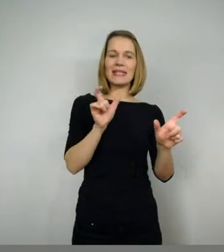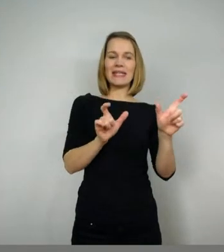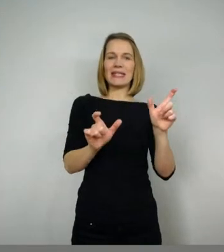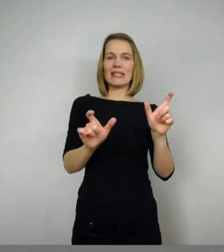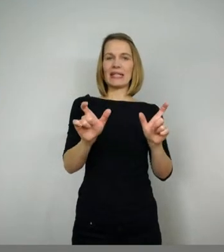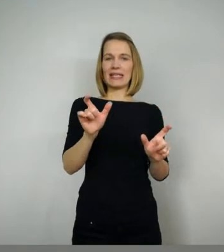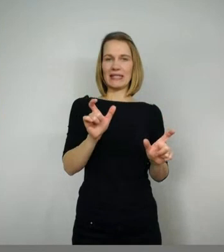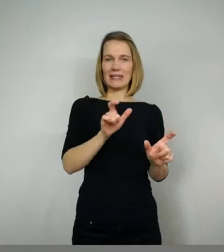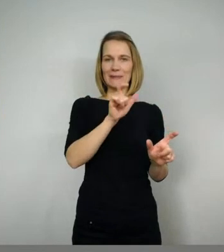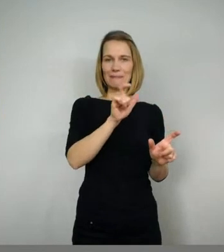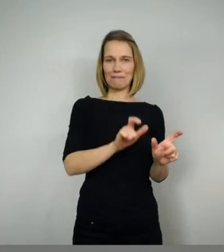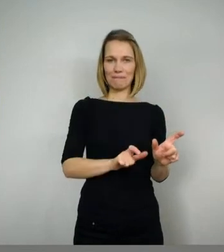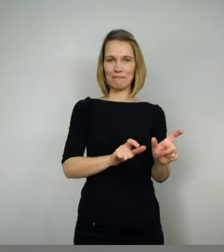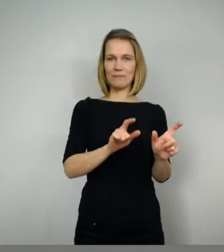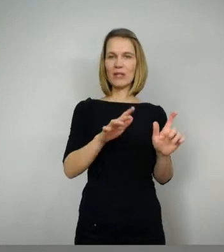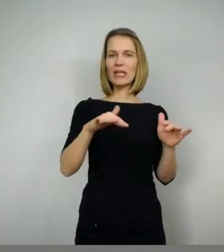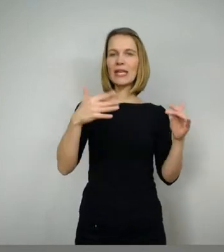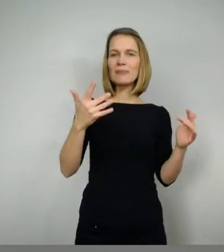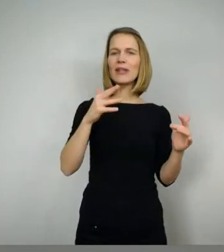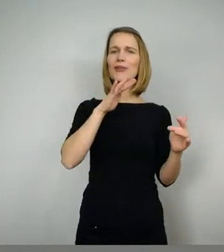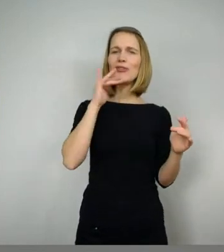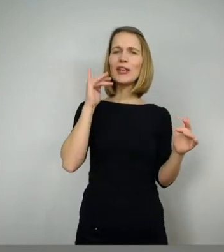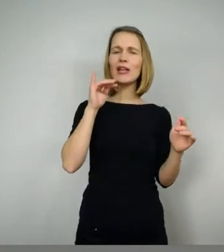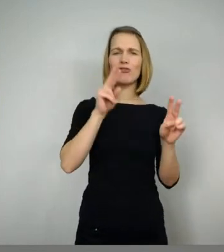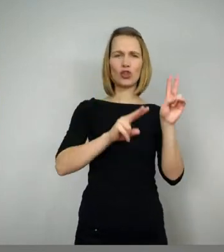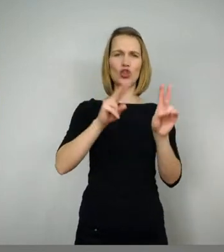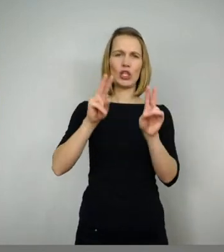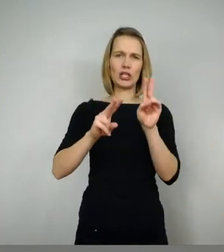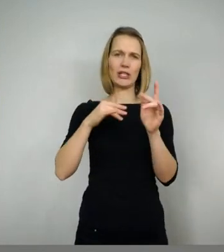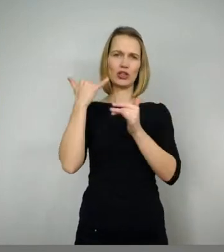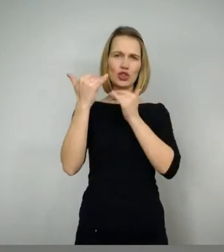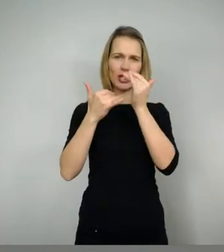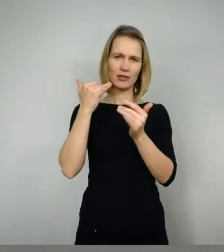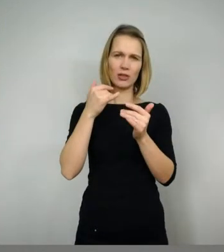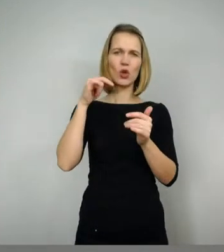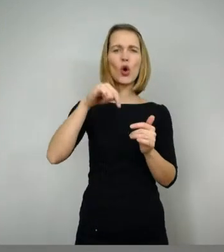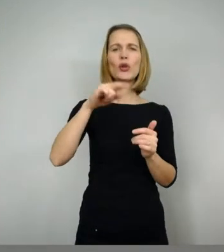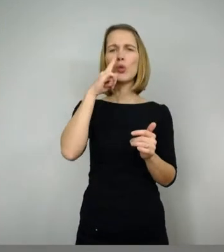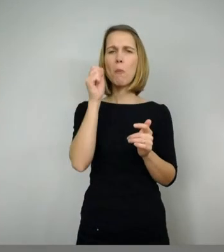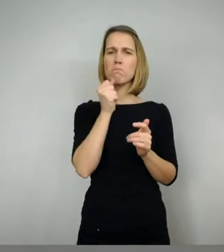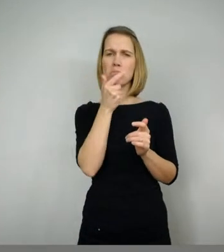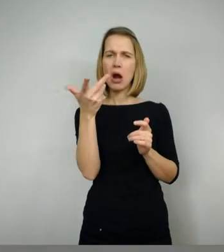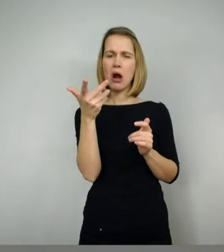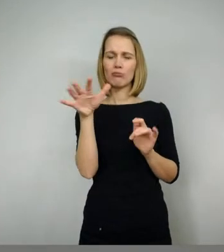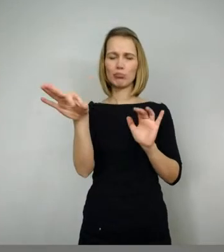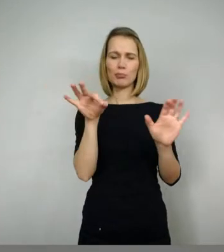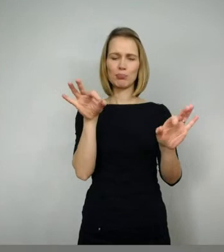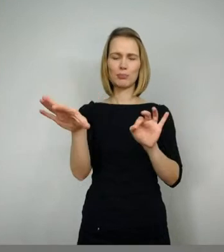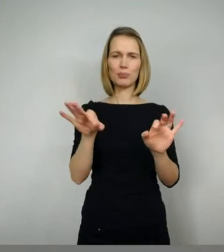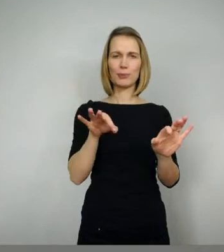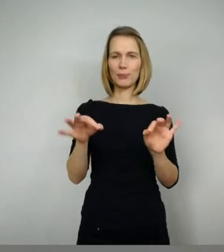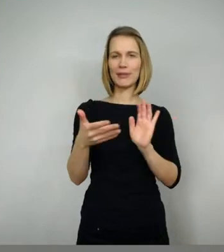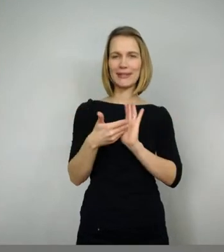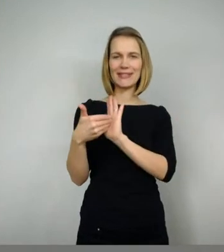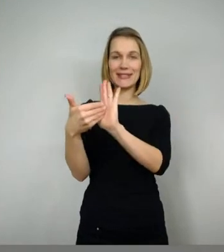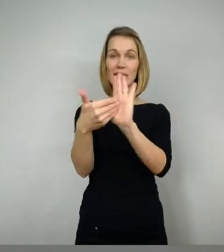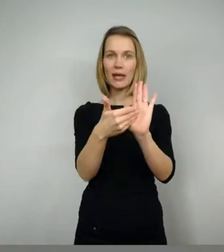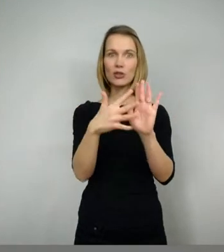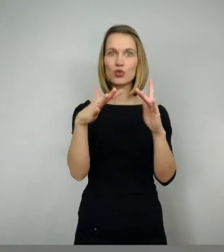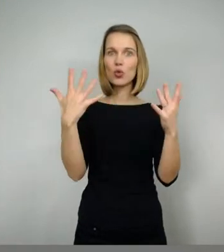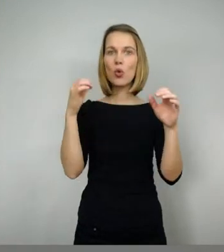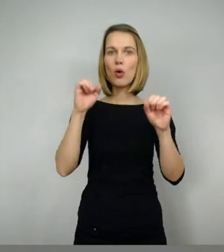Wie gesagt, gibt es von Ihnen sehr, sehr viele verschiedene Geschichten. Ich zeige euch jetzt heute wieder nur ein paar, an denen wir ein bisschen nachvollziehen können, was Dietrich als Held